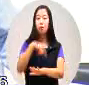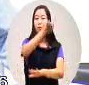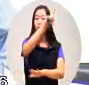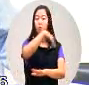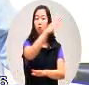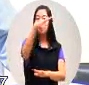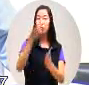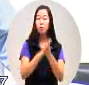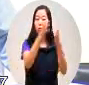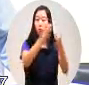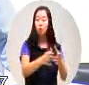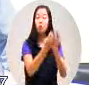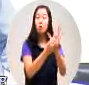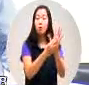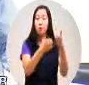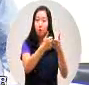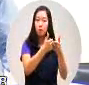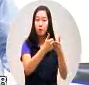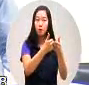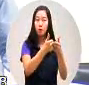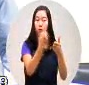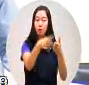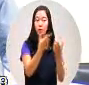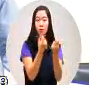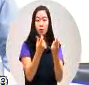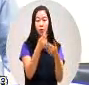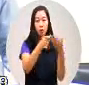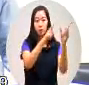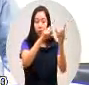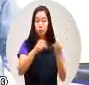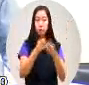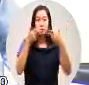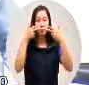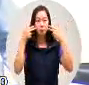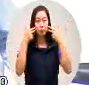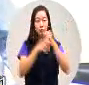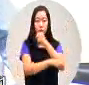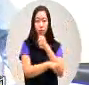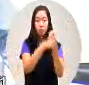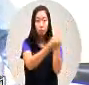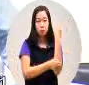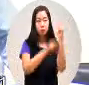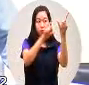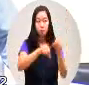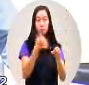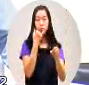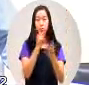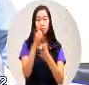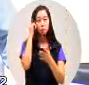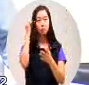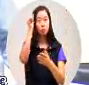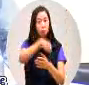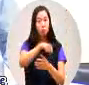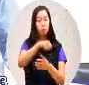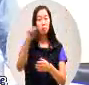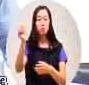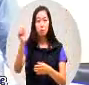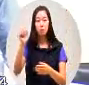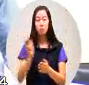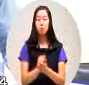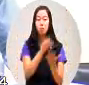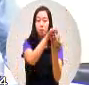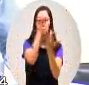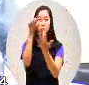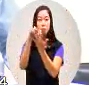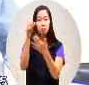办个说明会那么还是要一级原住民族基本法同意不同意的选